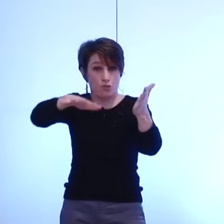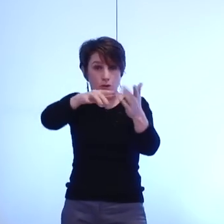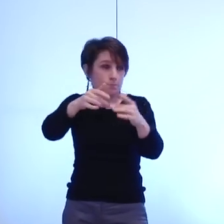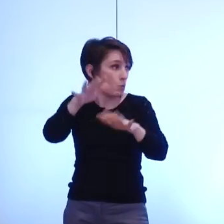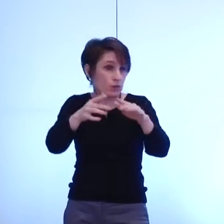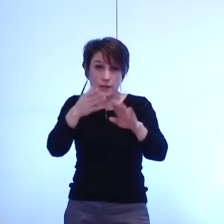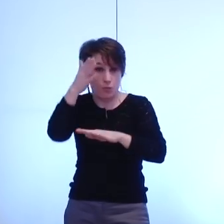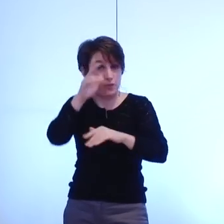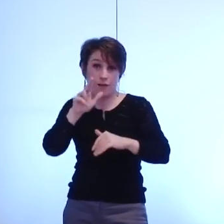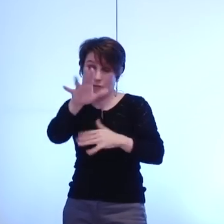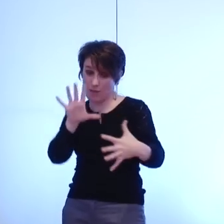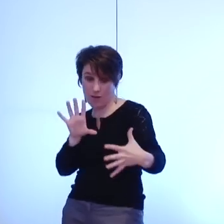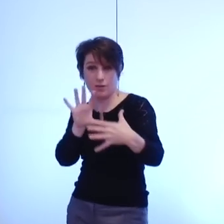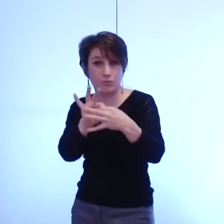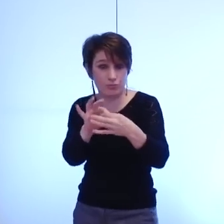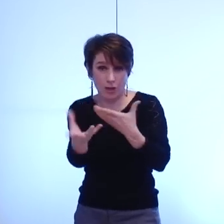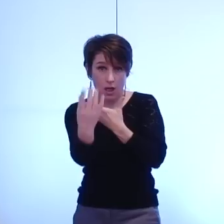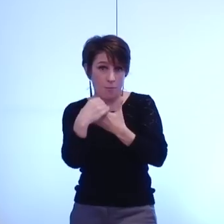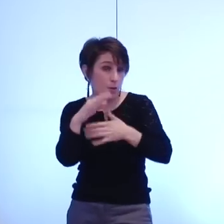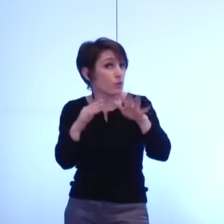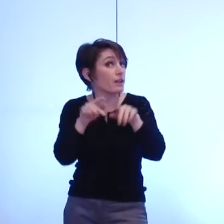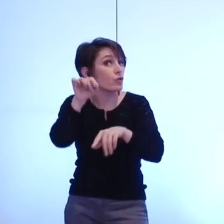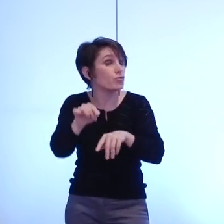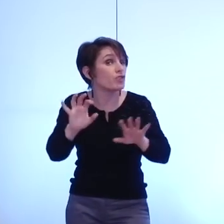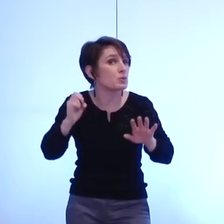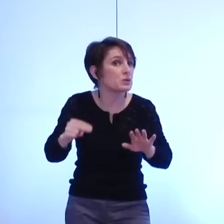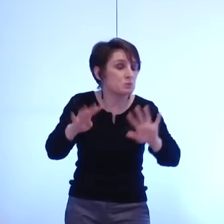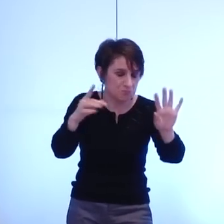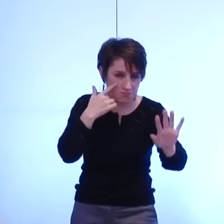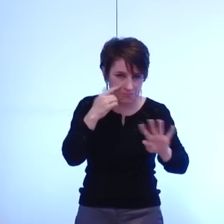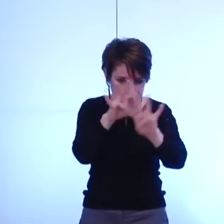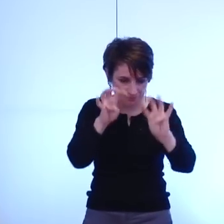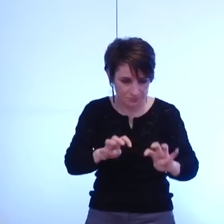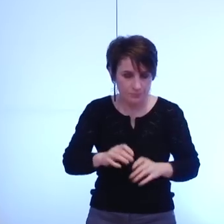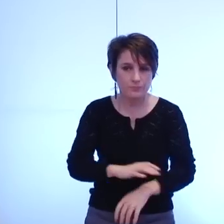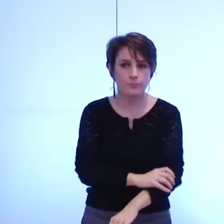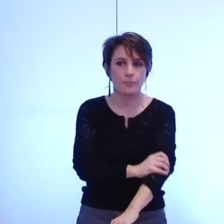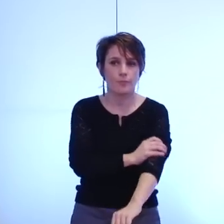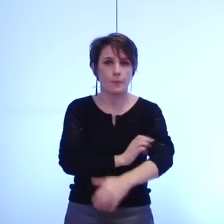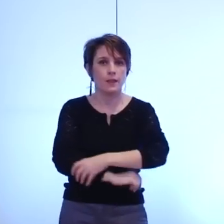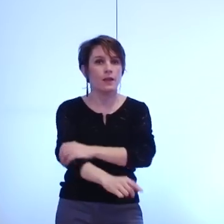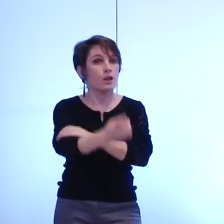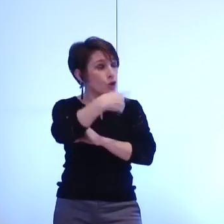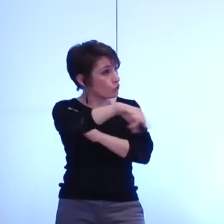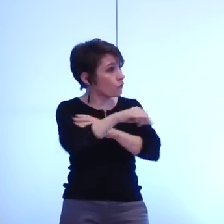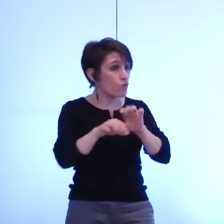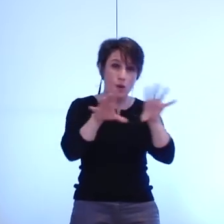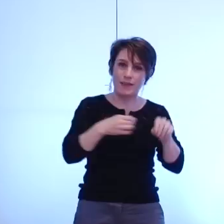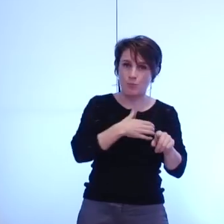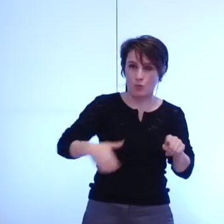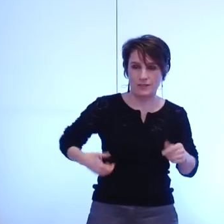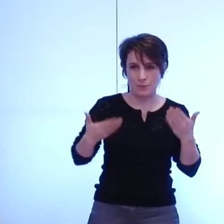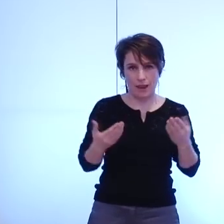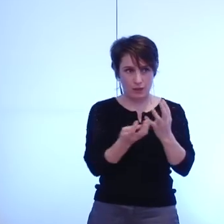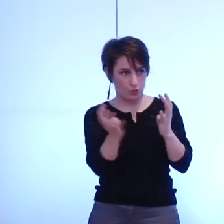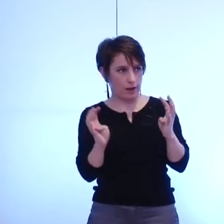demain d'une façon ou d'une autre cette question s'adresse d'autant plus à vous équipe municipale actuelle que durant